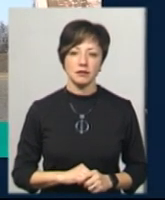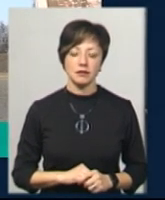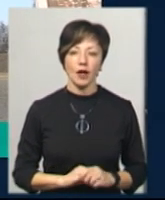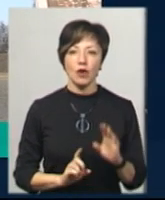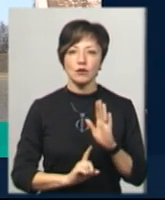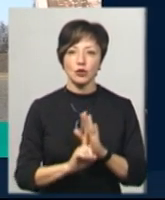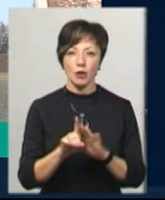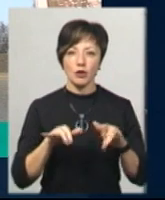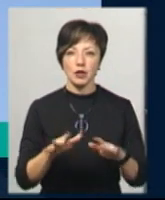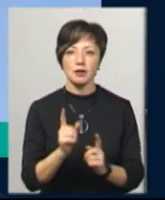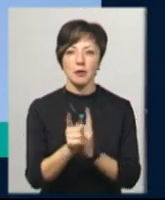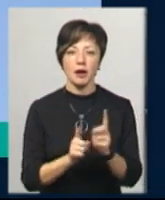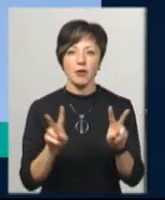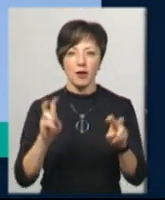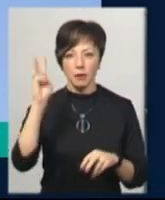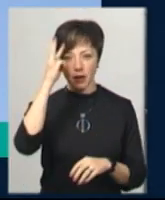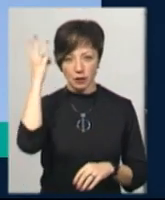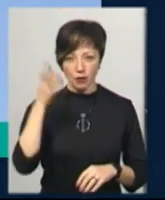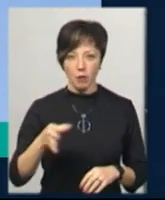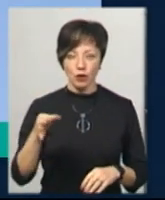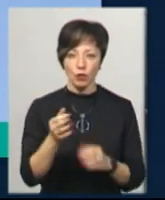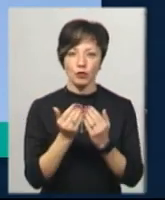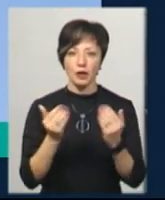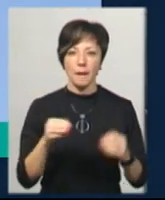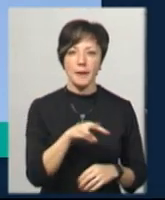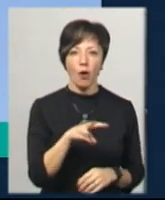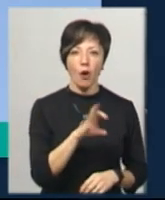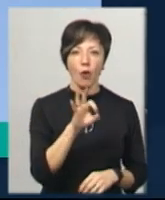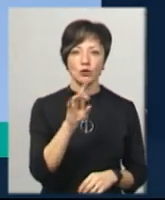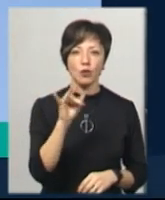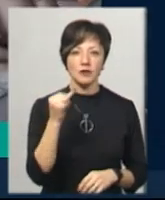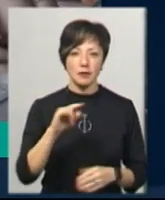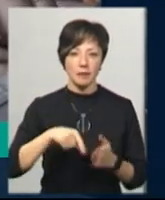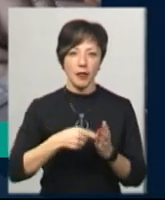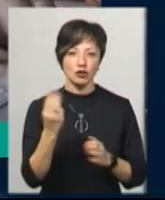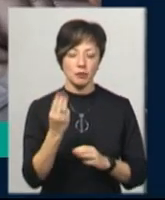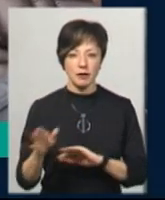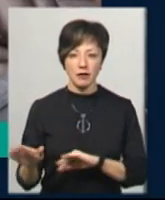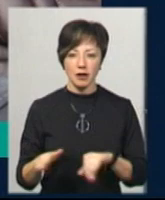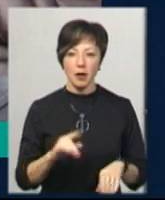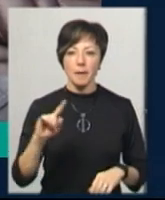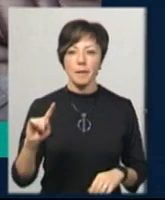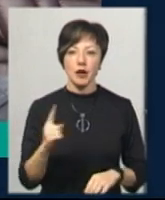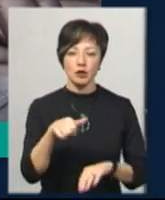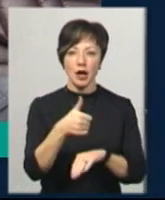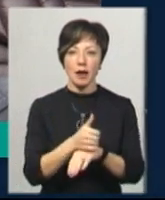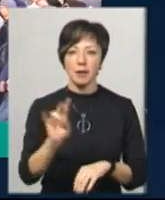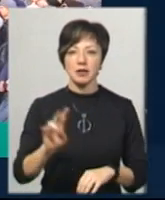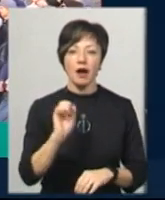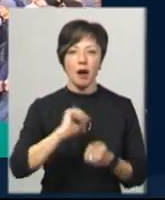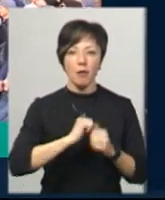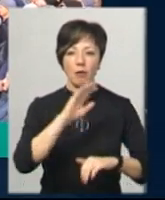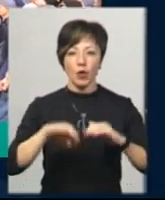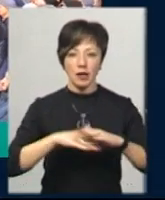Розпочали процес переименування Хмельницького обласного музею Миколи Островського, що у Шепетівці. Першого єписку по Кам'янець-Подільської